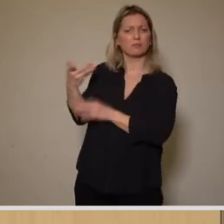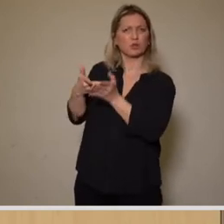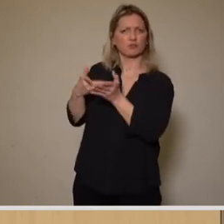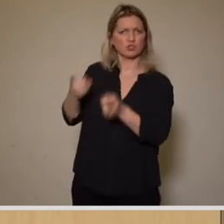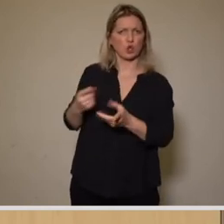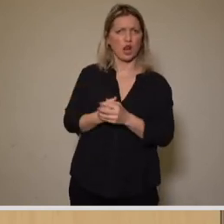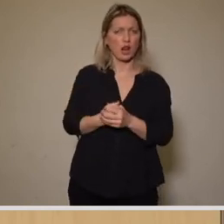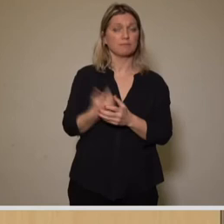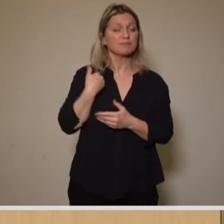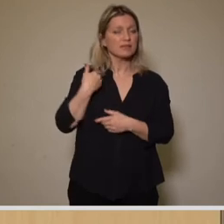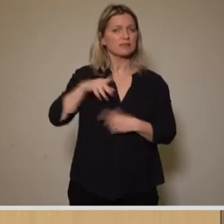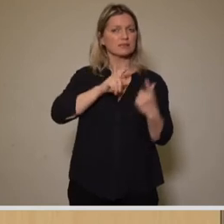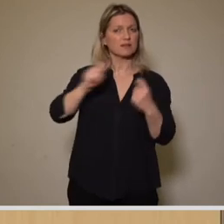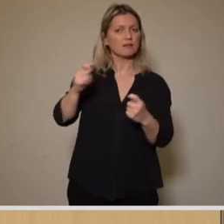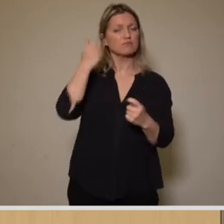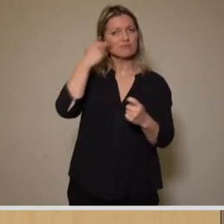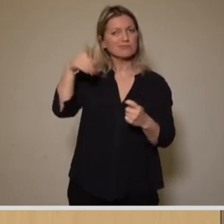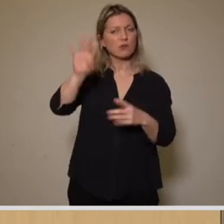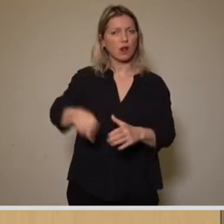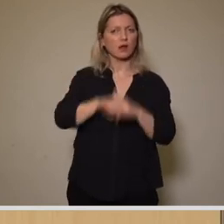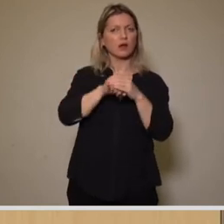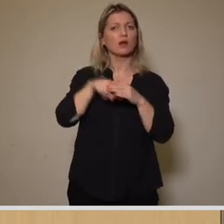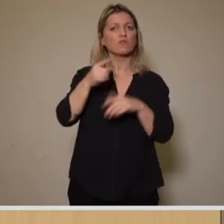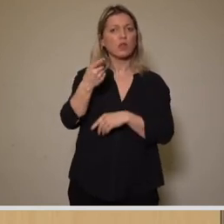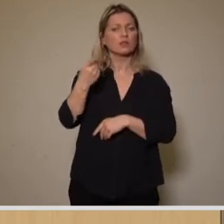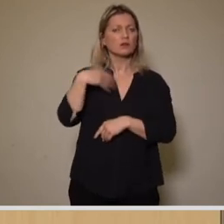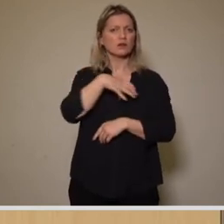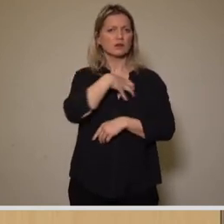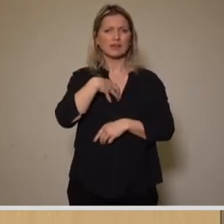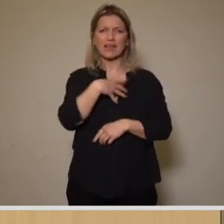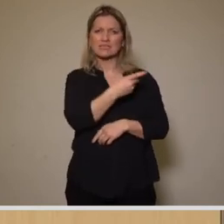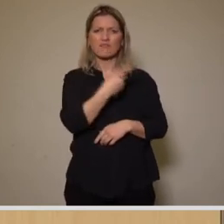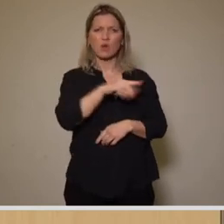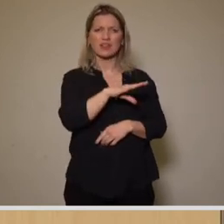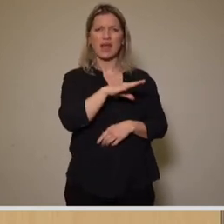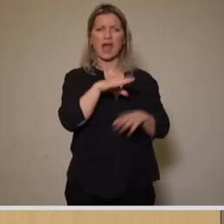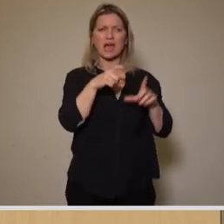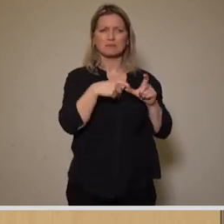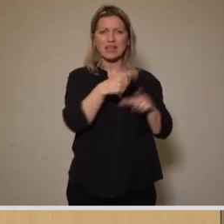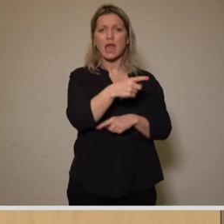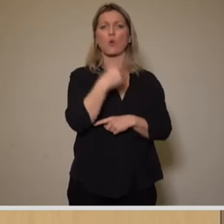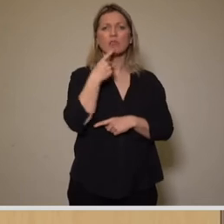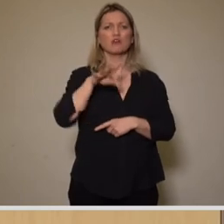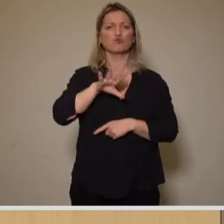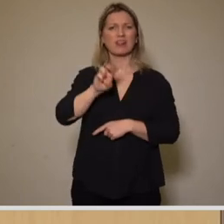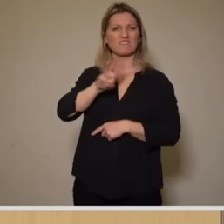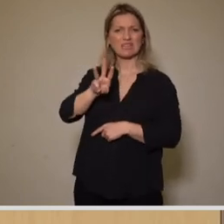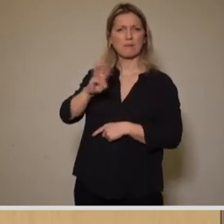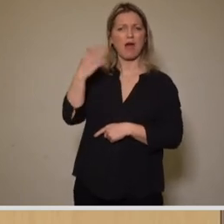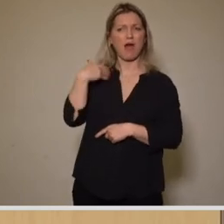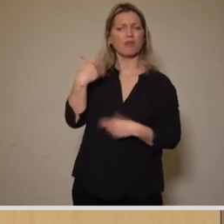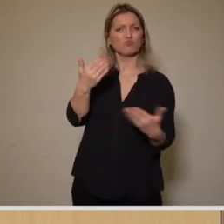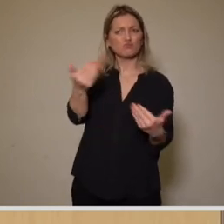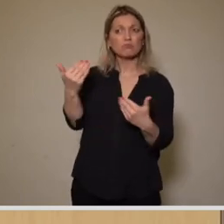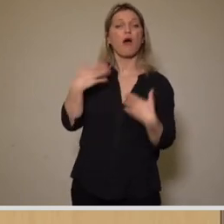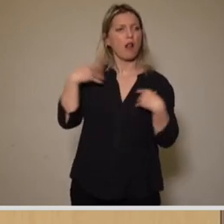insbesondere Unterstützung durch den Kollegen Drews von der SPD, aber auch durch den Kollegen Martin Schulte-Wissemann und wurde damals mit breiter